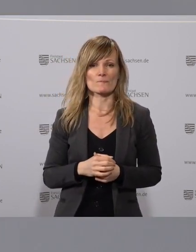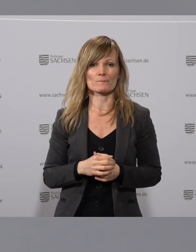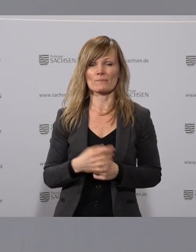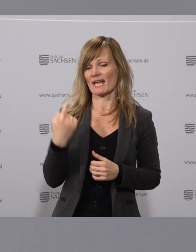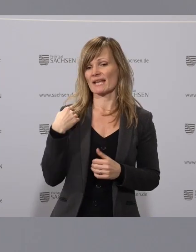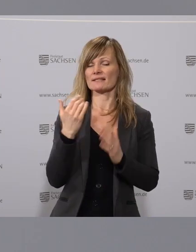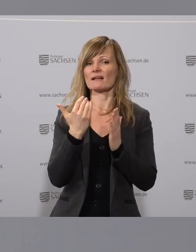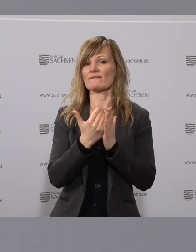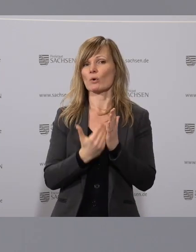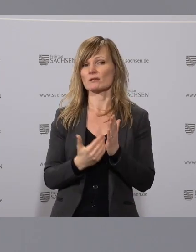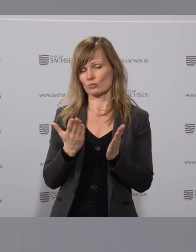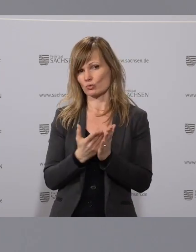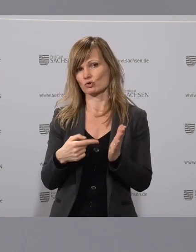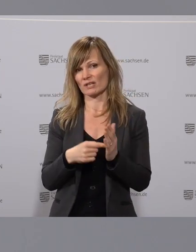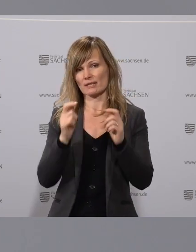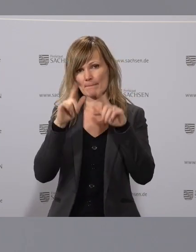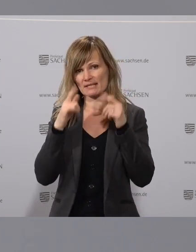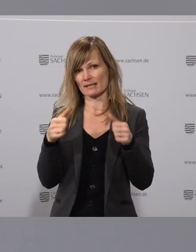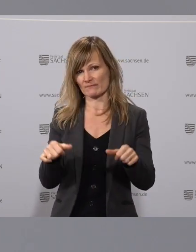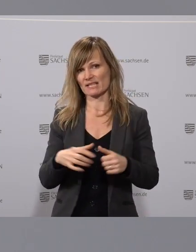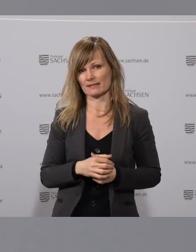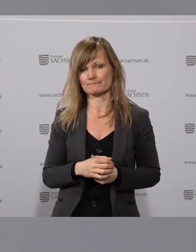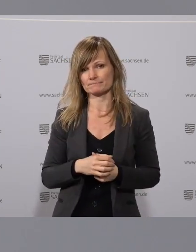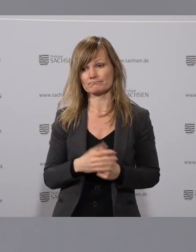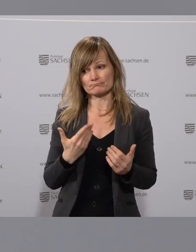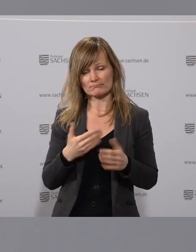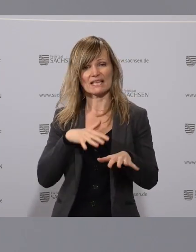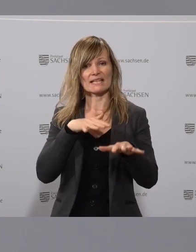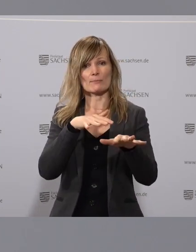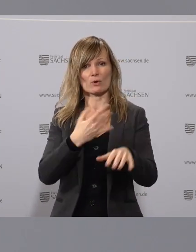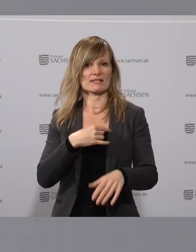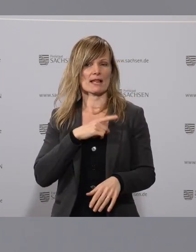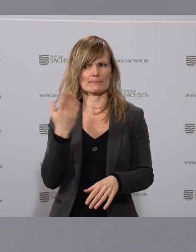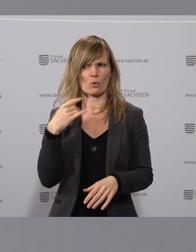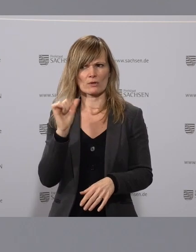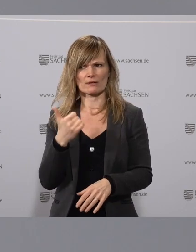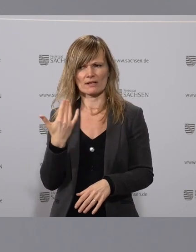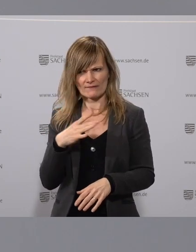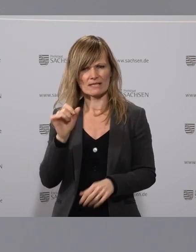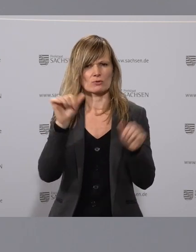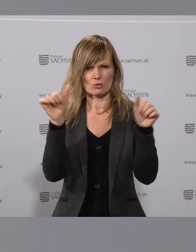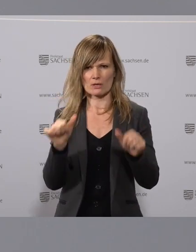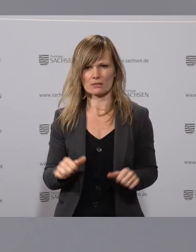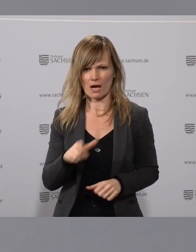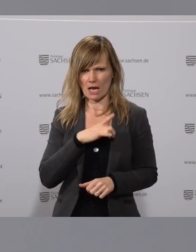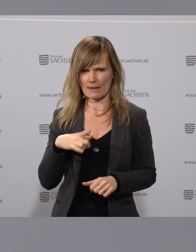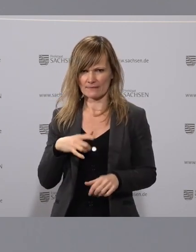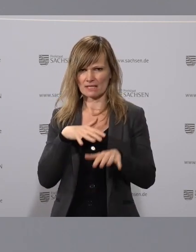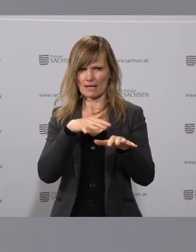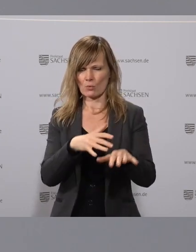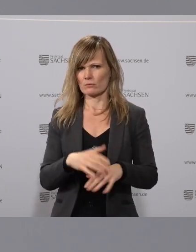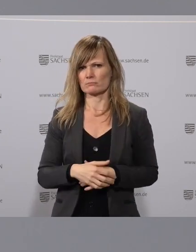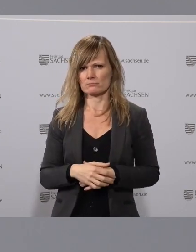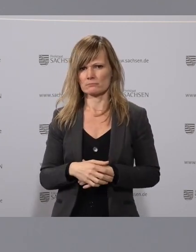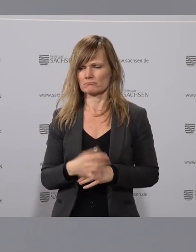Verordnung bereits, dass eine Maskenpflicht ja da ist bei diesen Demonstrationen. Ich selber war ja am Donnerstag auch auf einer Demonstration in Leipzig. Da kann